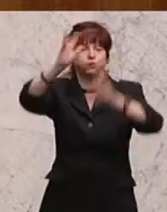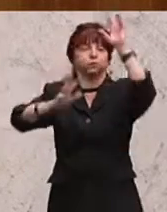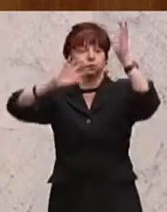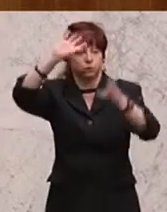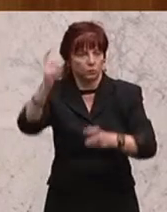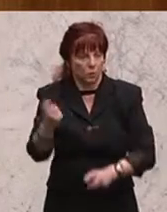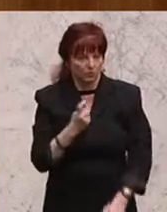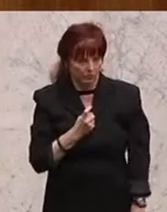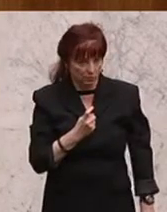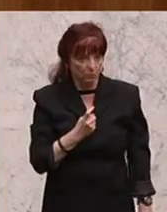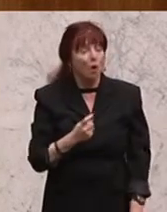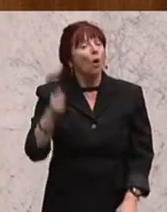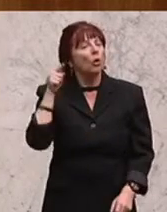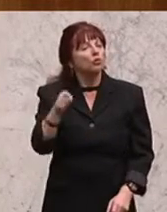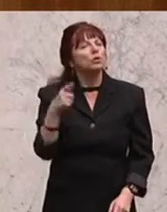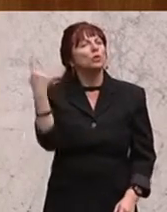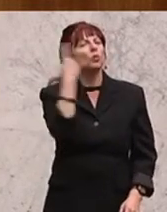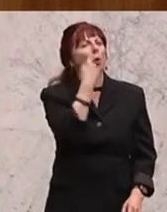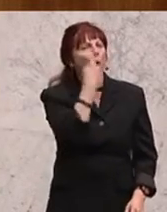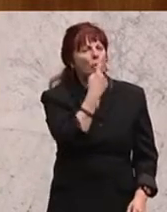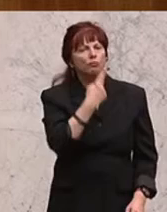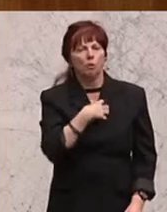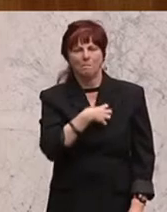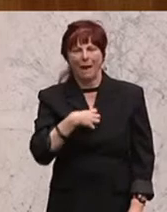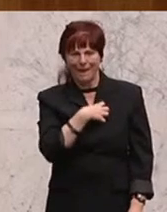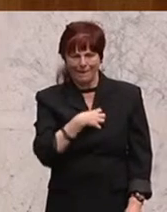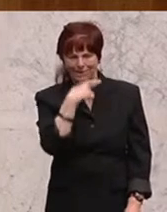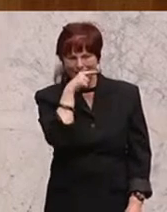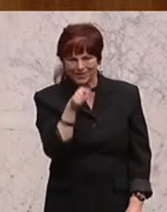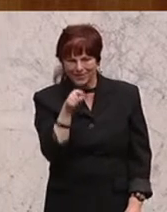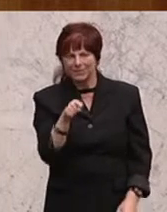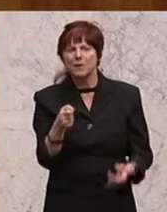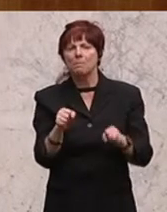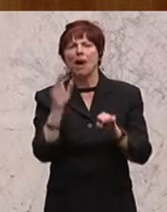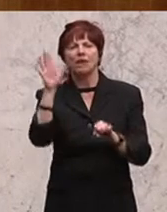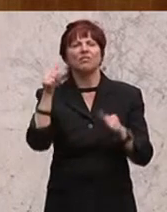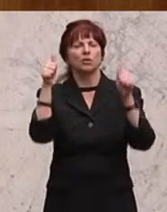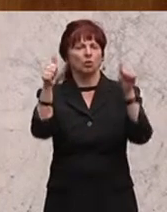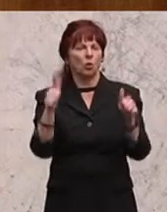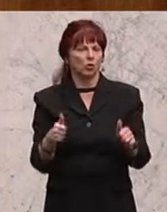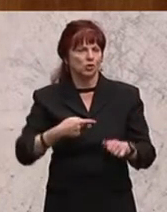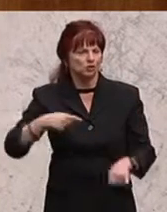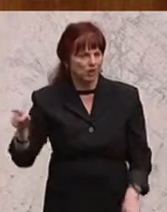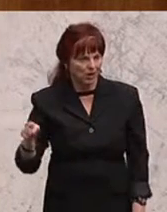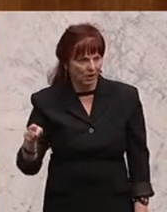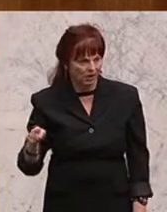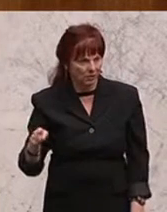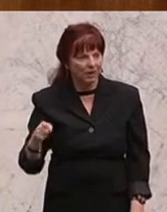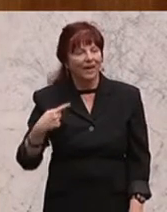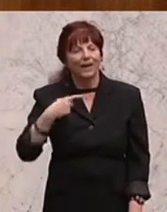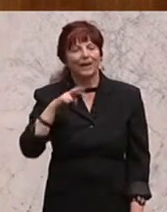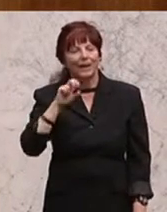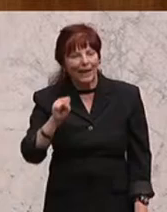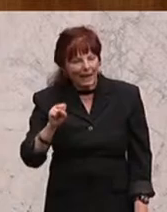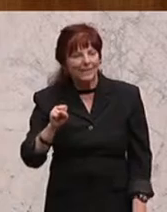Bayern, diese Bank in Konkurs zu schicken, das hat, glaube ich, und das steht staatserfest im Griesbericht drinnen, die